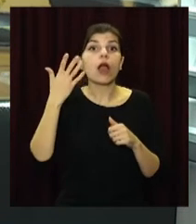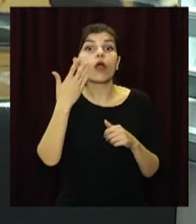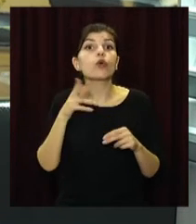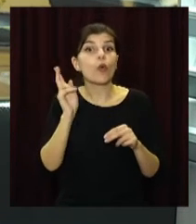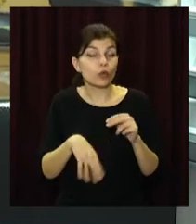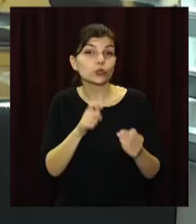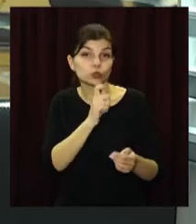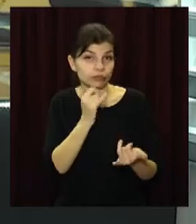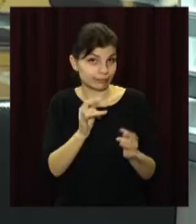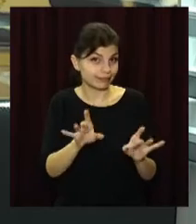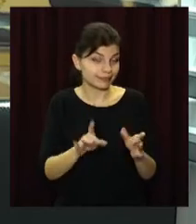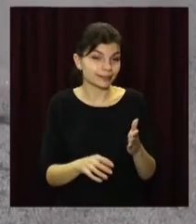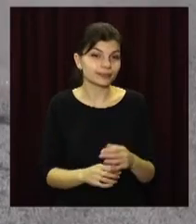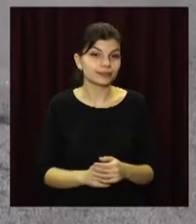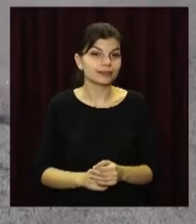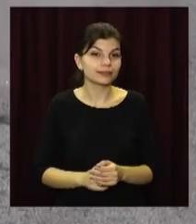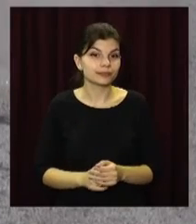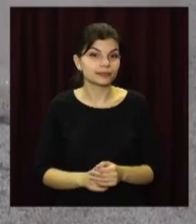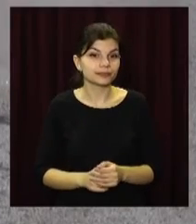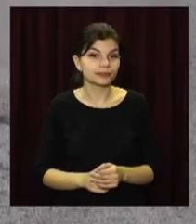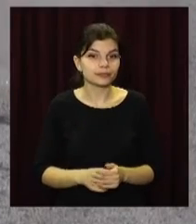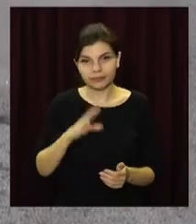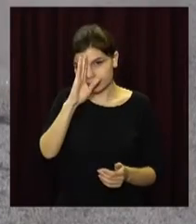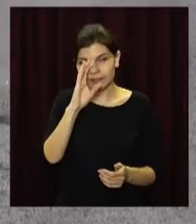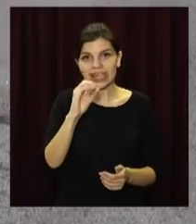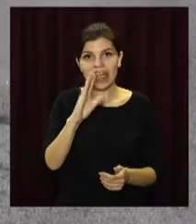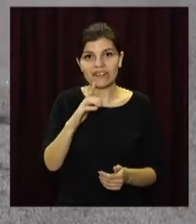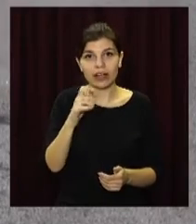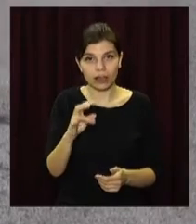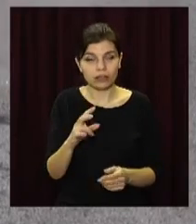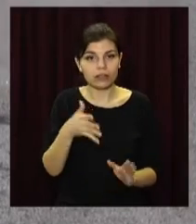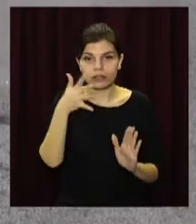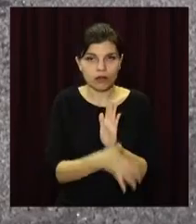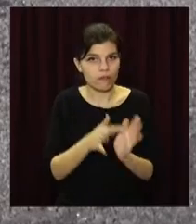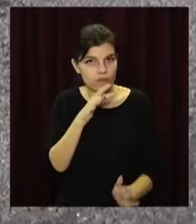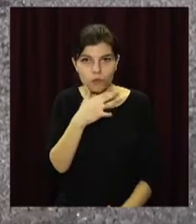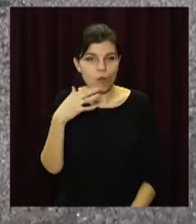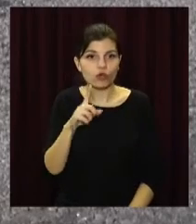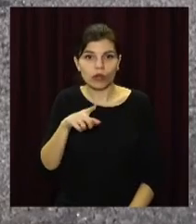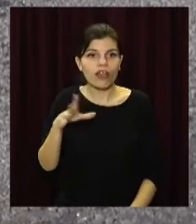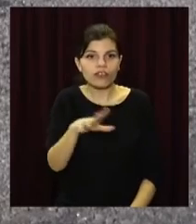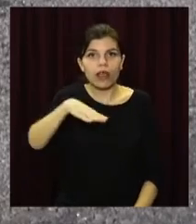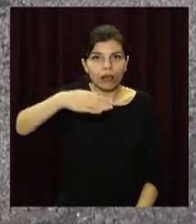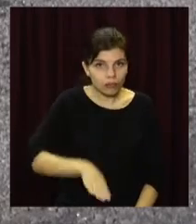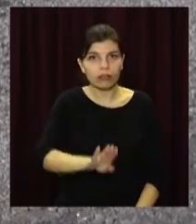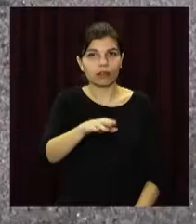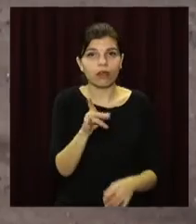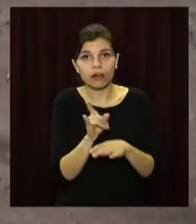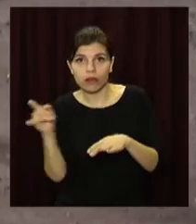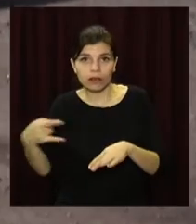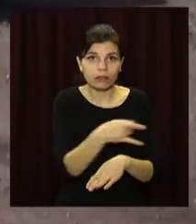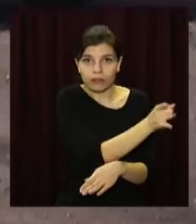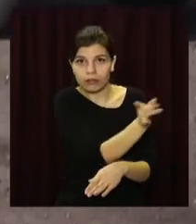наші журналісти. Пан Євген щодня витрачає купу часу, аби об'їхати усі ями, якими